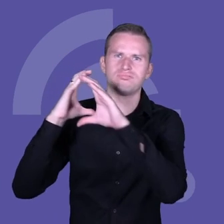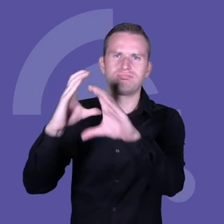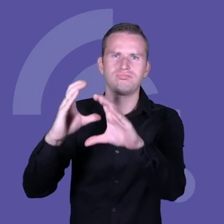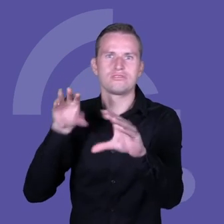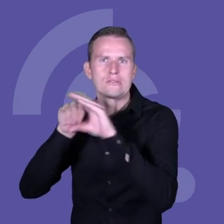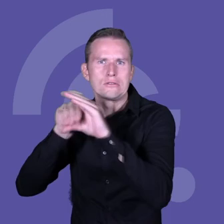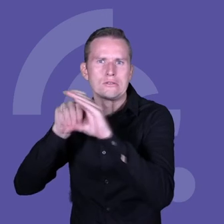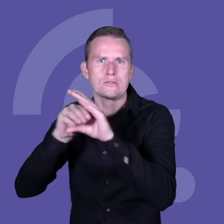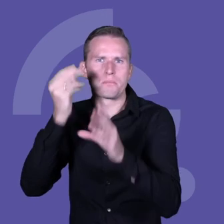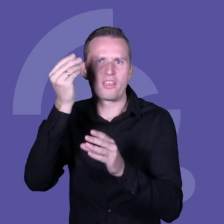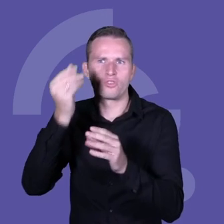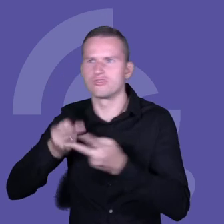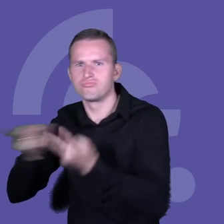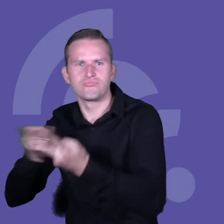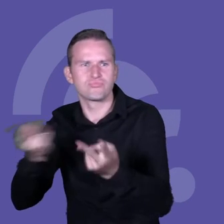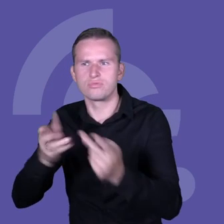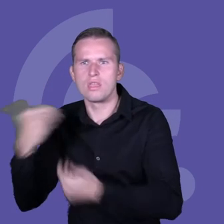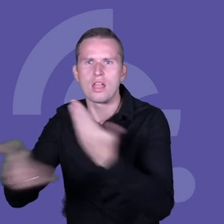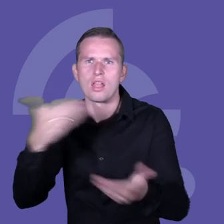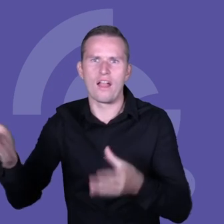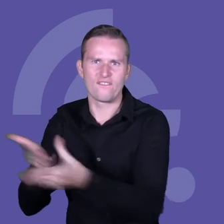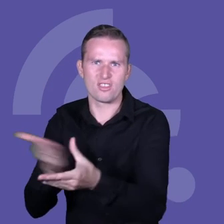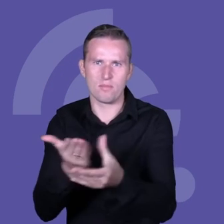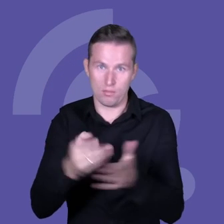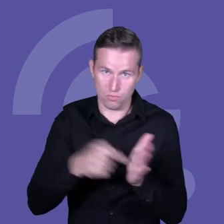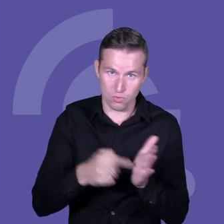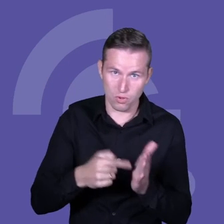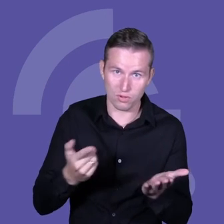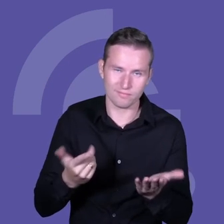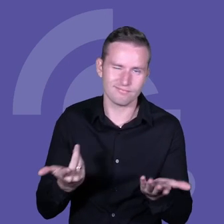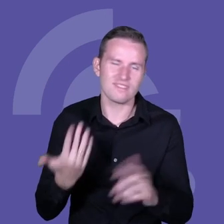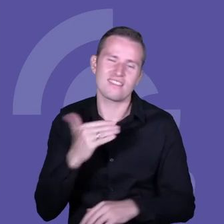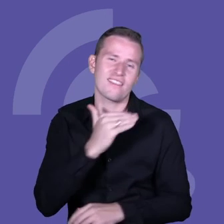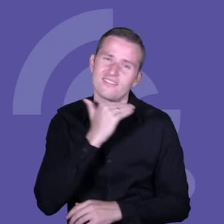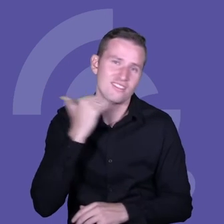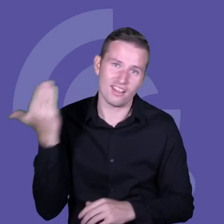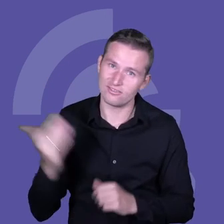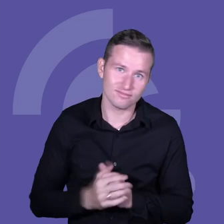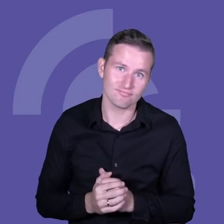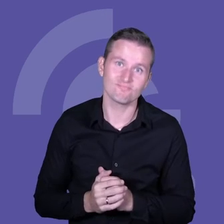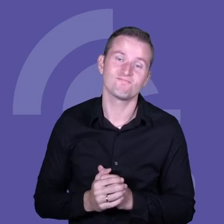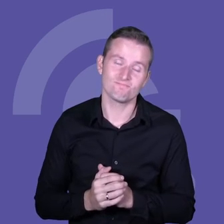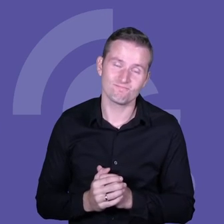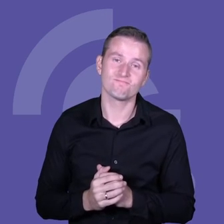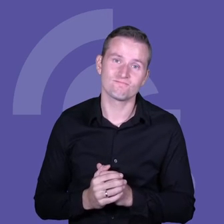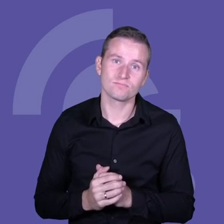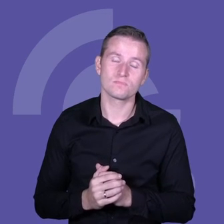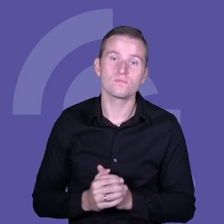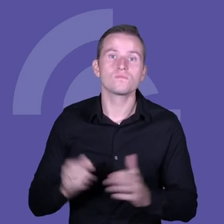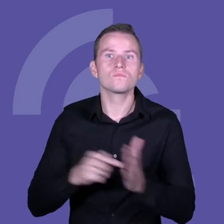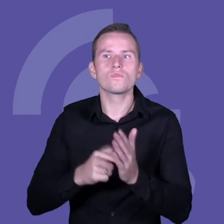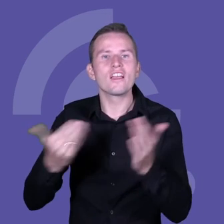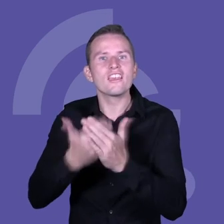i rozdawały pieniądze firmom, to to nie jest wystarczające do tego, dalece nie wystarczające do tego, żeby te